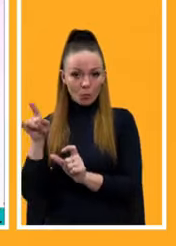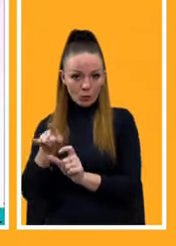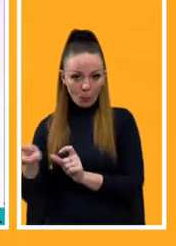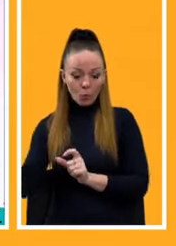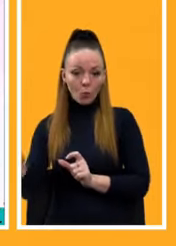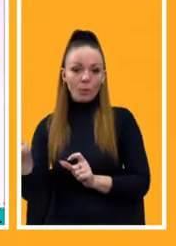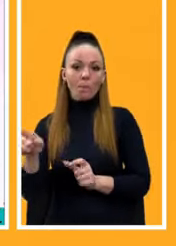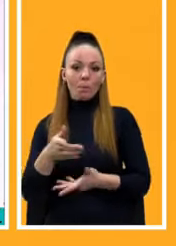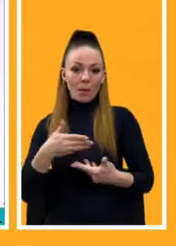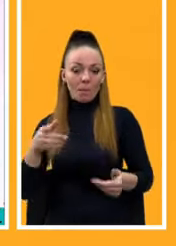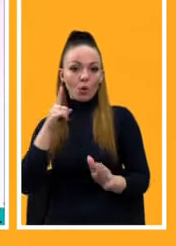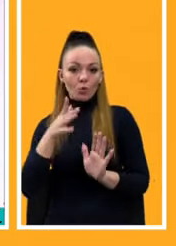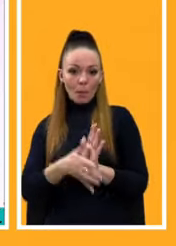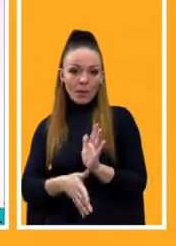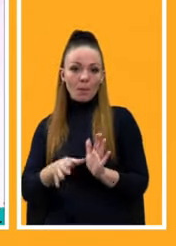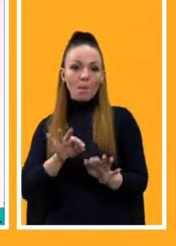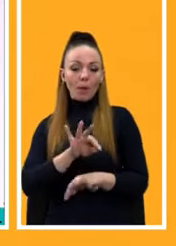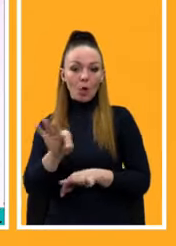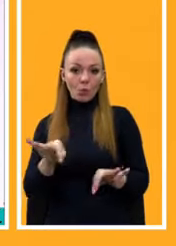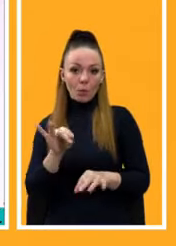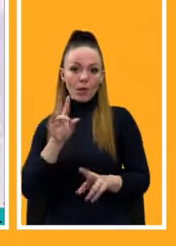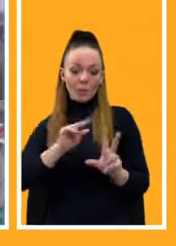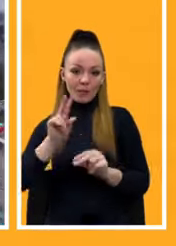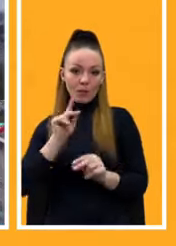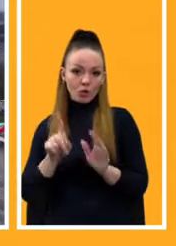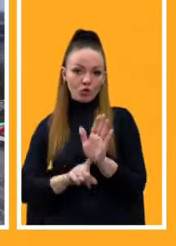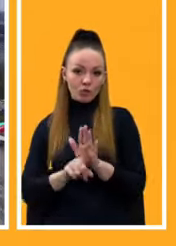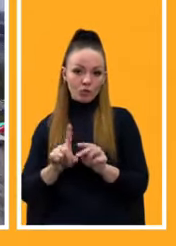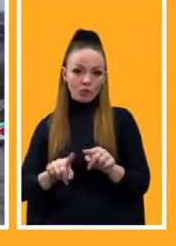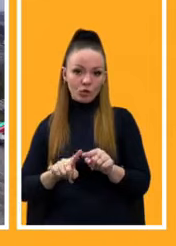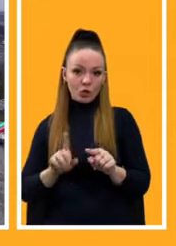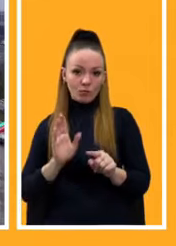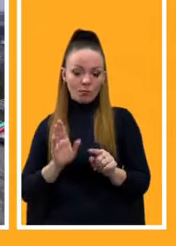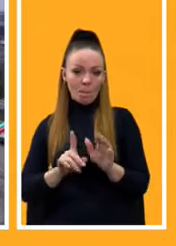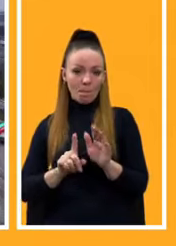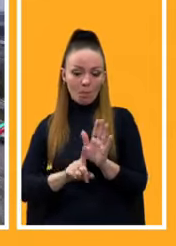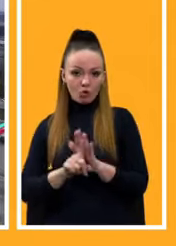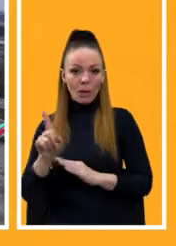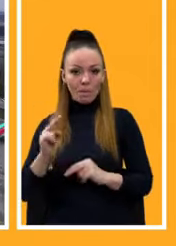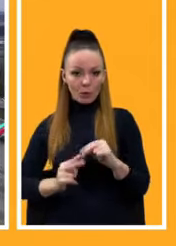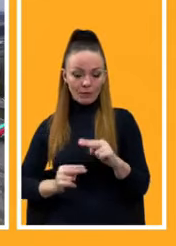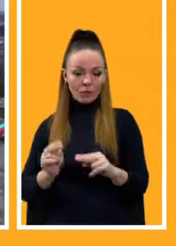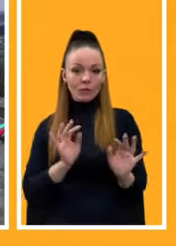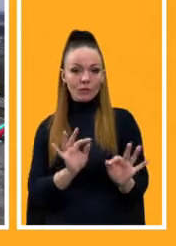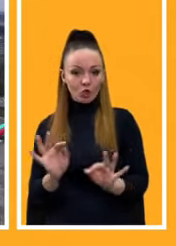розуміємо, проєктуємо, я сподіваюся, якомога швидше почнемо її будівництво. Звичайно,